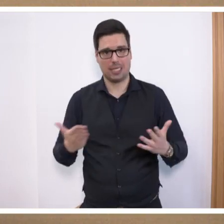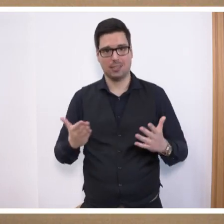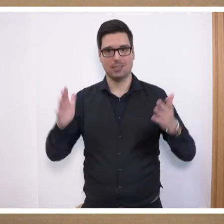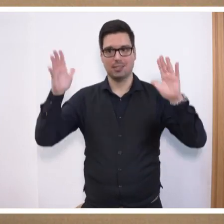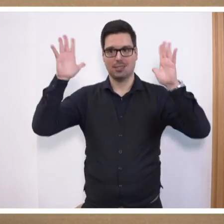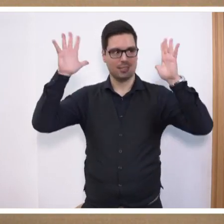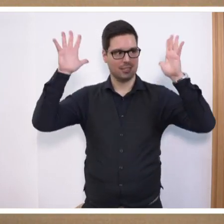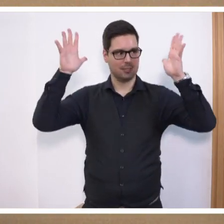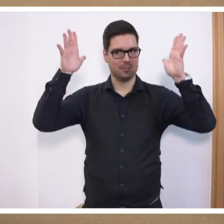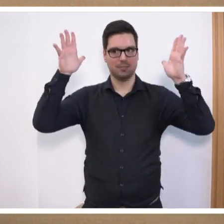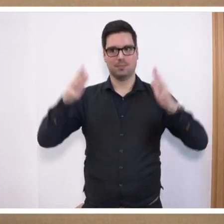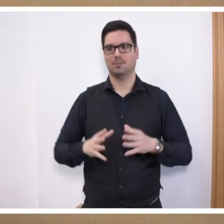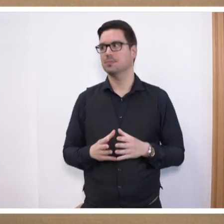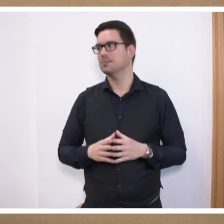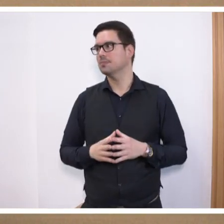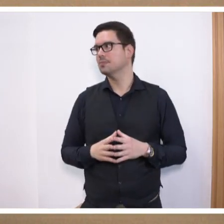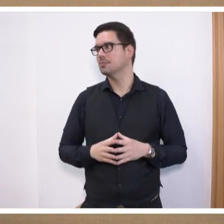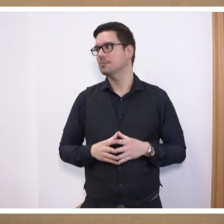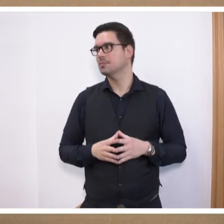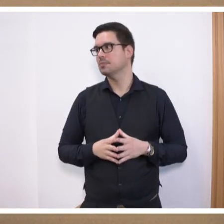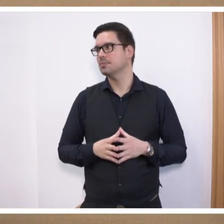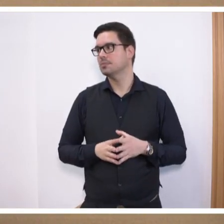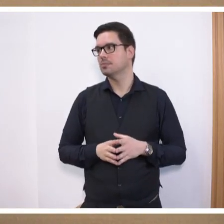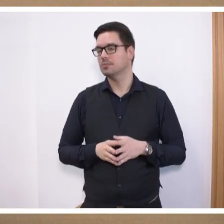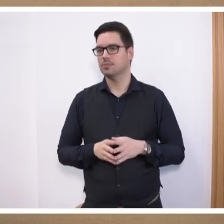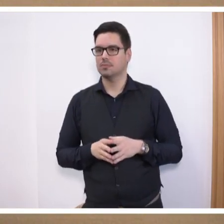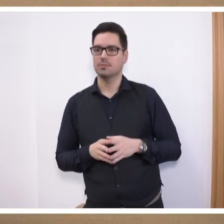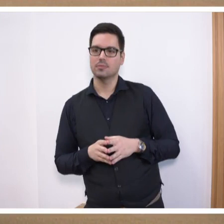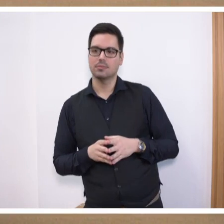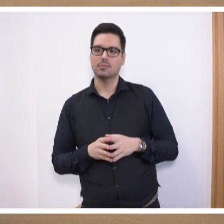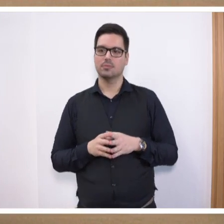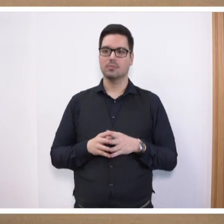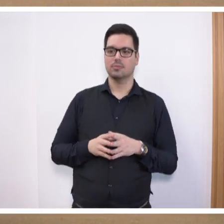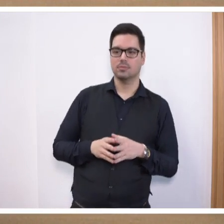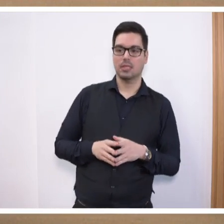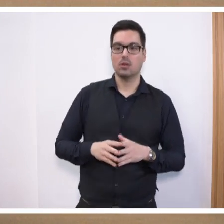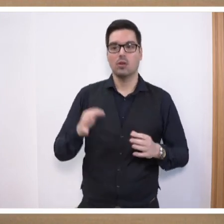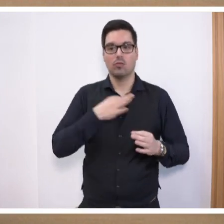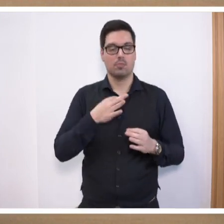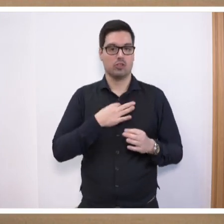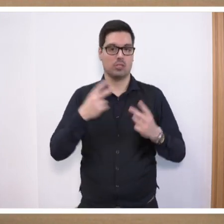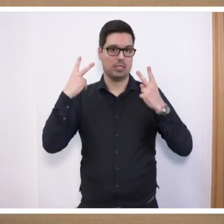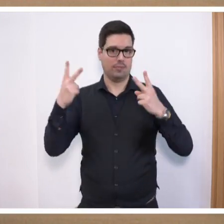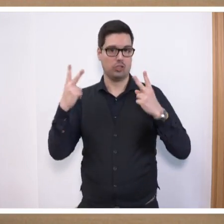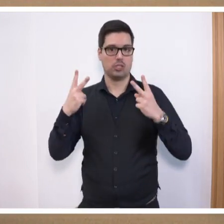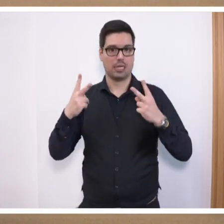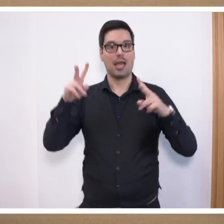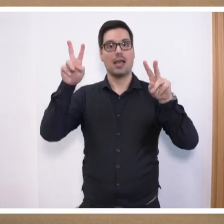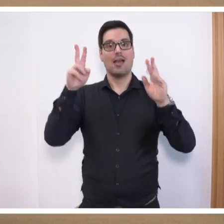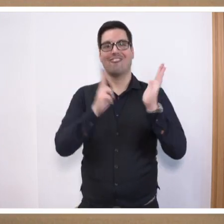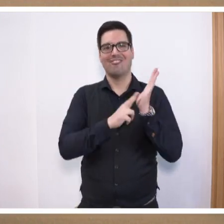Ich komme aber jetzt zu einem ganz wichtigen Punkt, der mir persönlich auch sehr wichtig ist. Wertschätzung